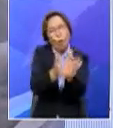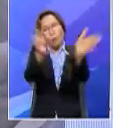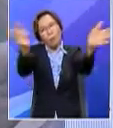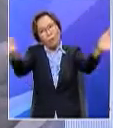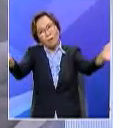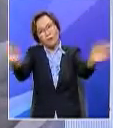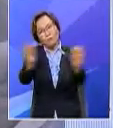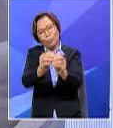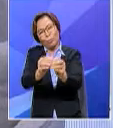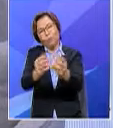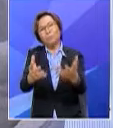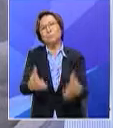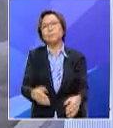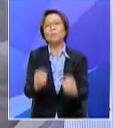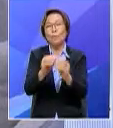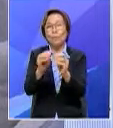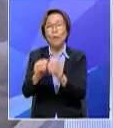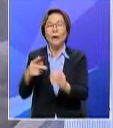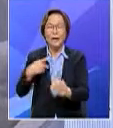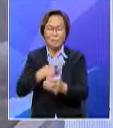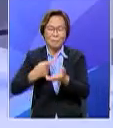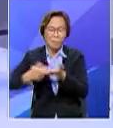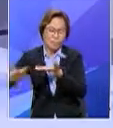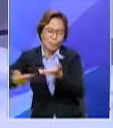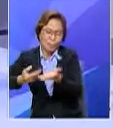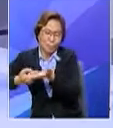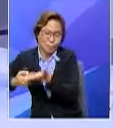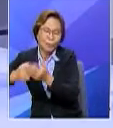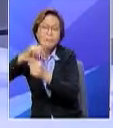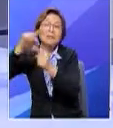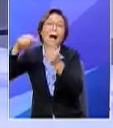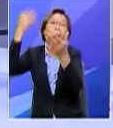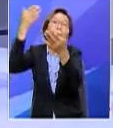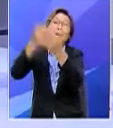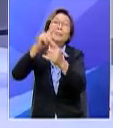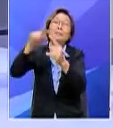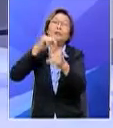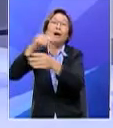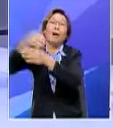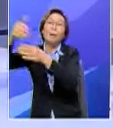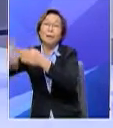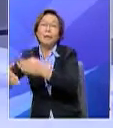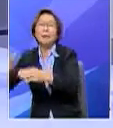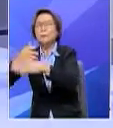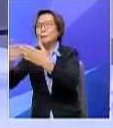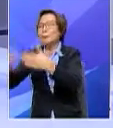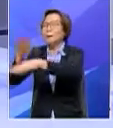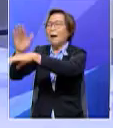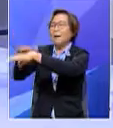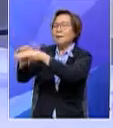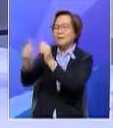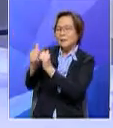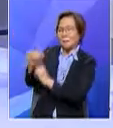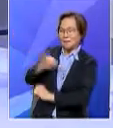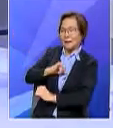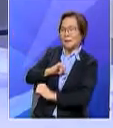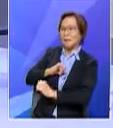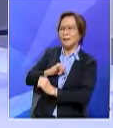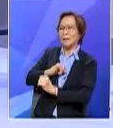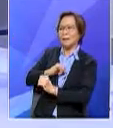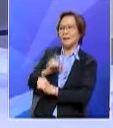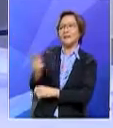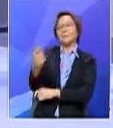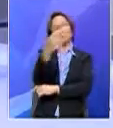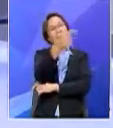kita akan bincang lagi sampai bila pun tak habis tapi saya nak ajak Razin dengan saya ke sebelah